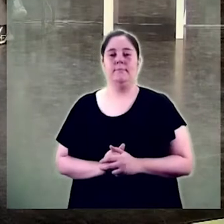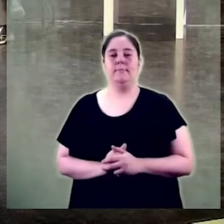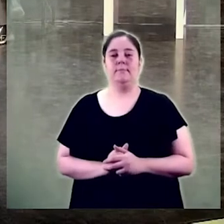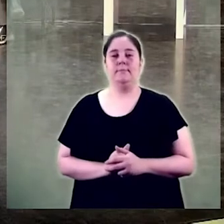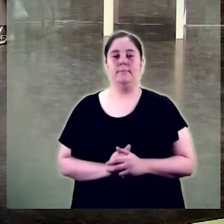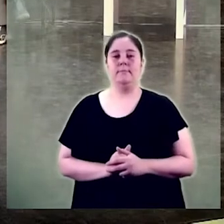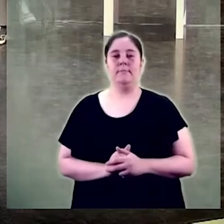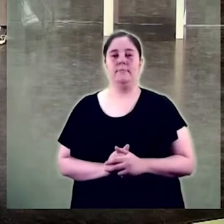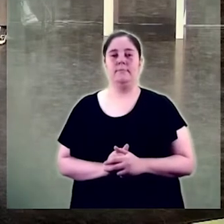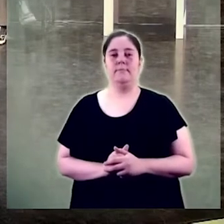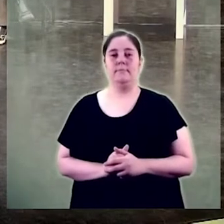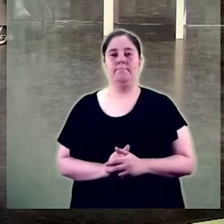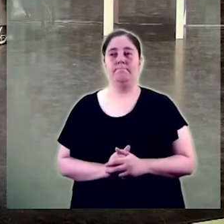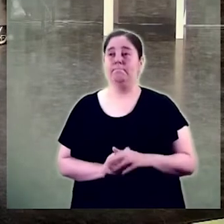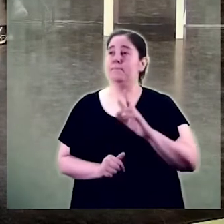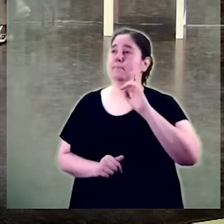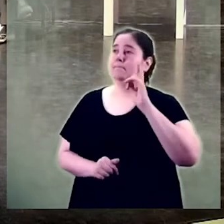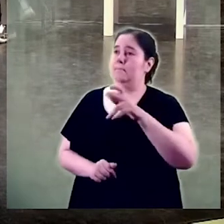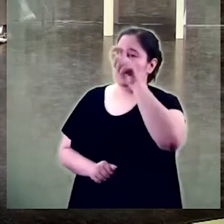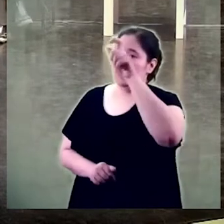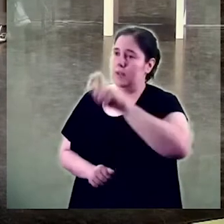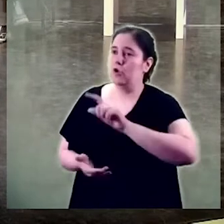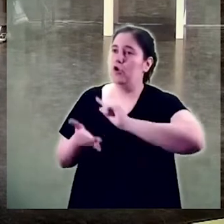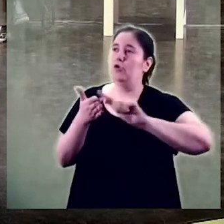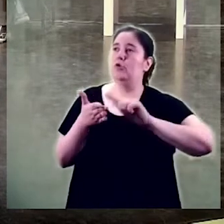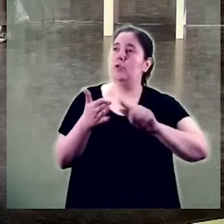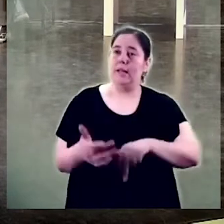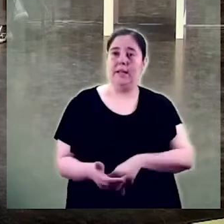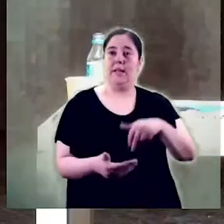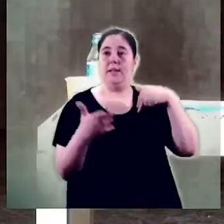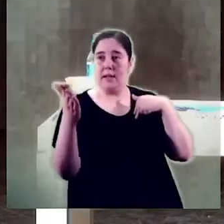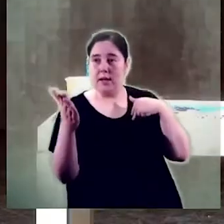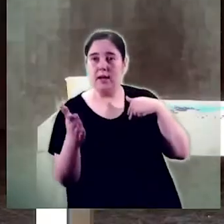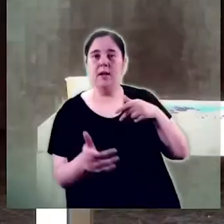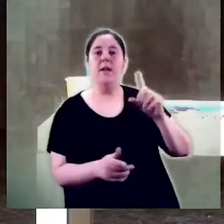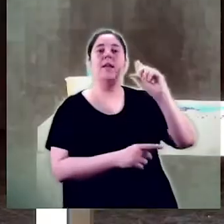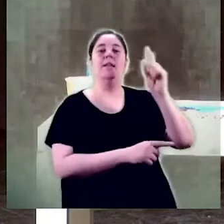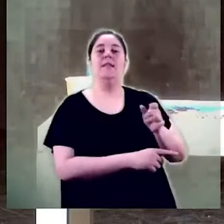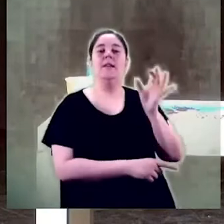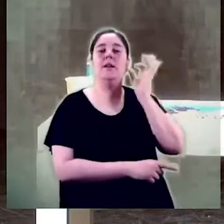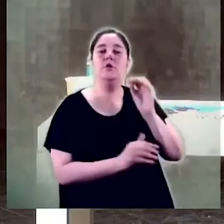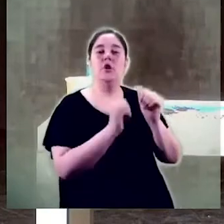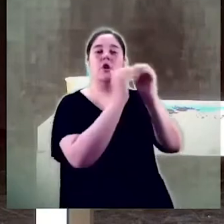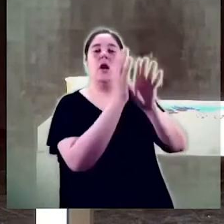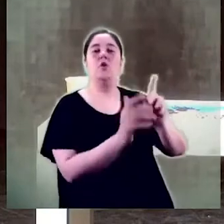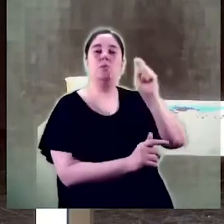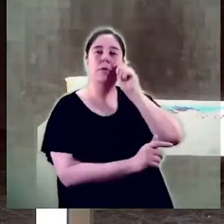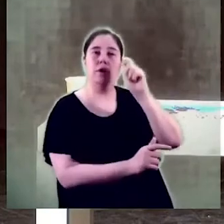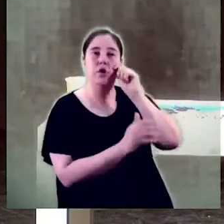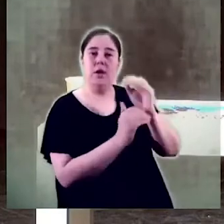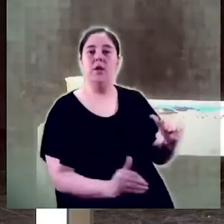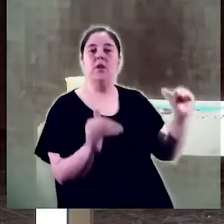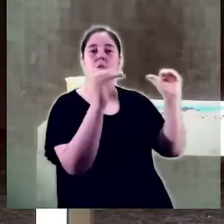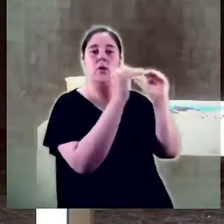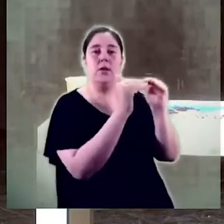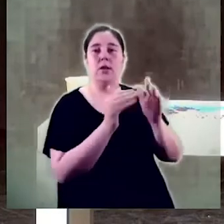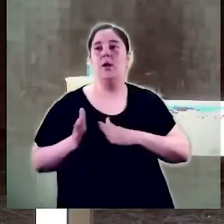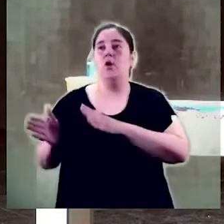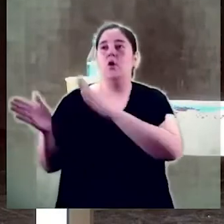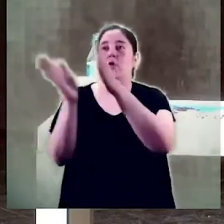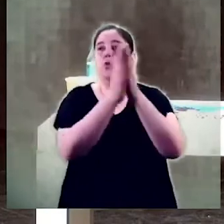Rector, secretària general, directora de l'Observatori per la Igualtat, col·legues,